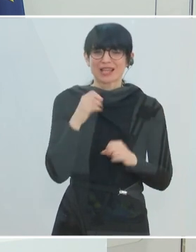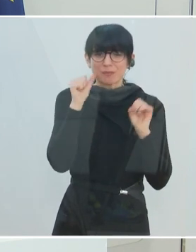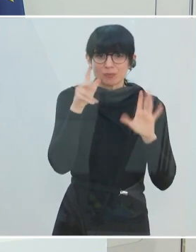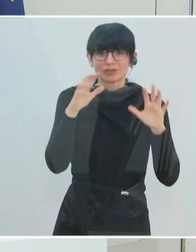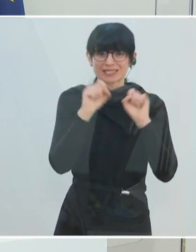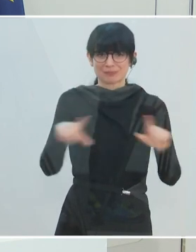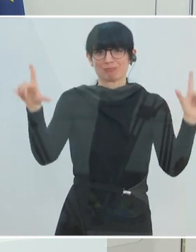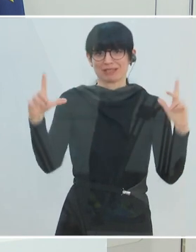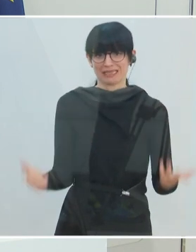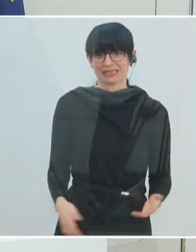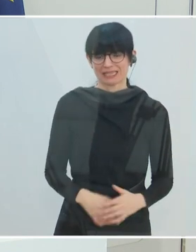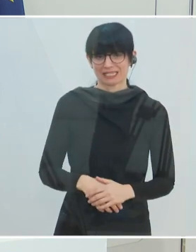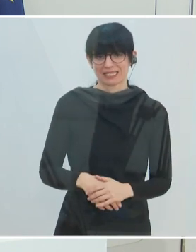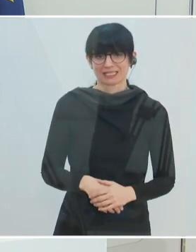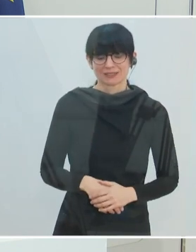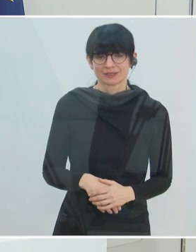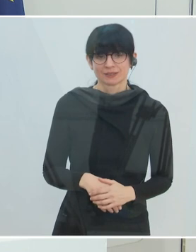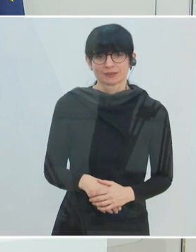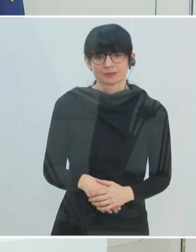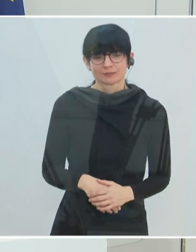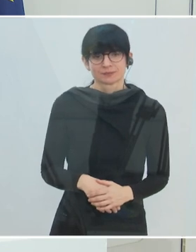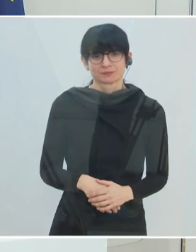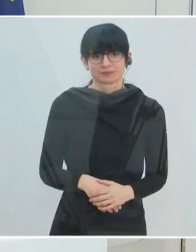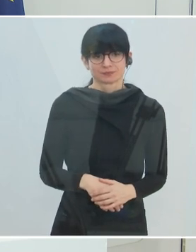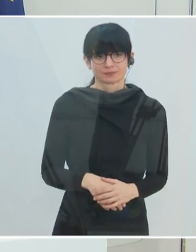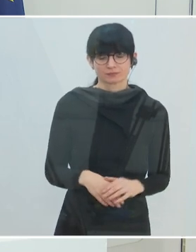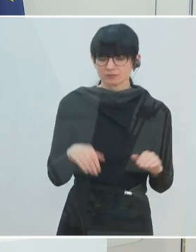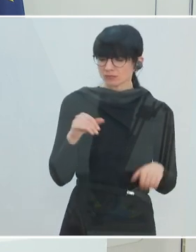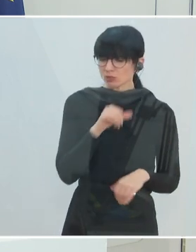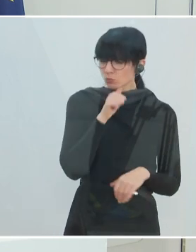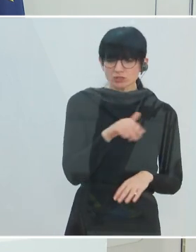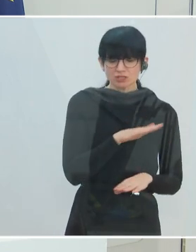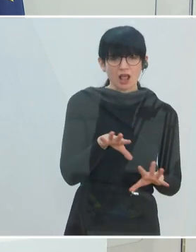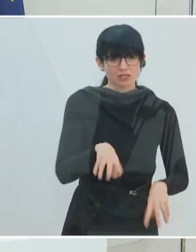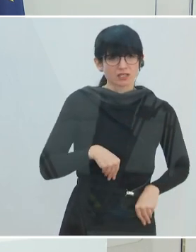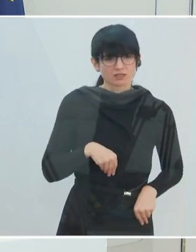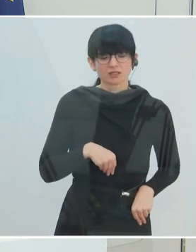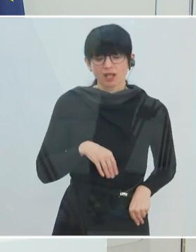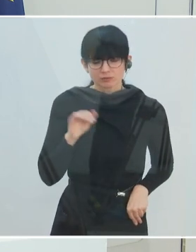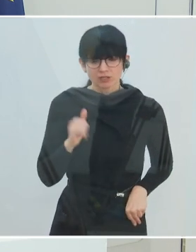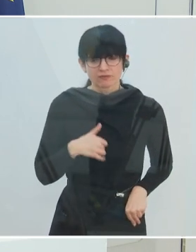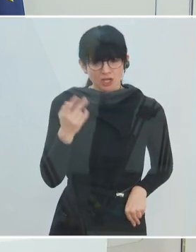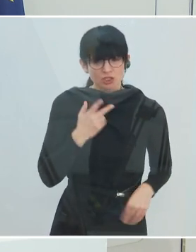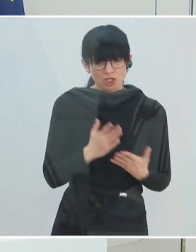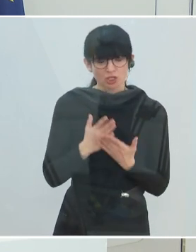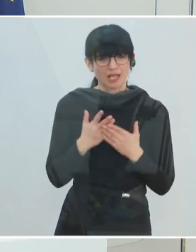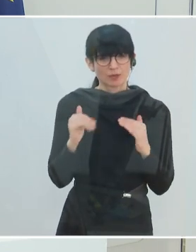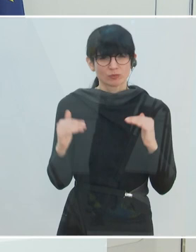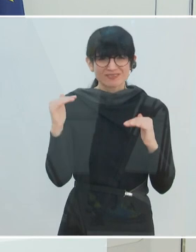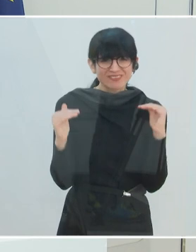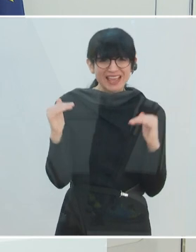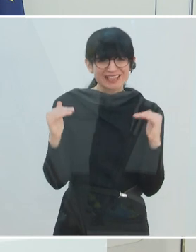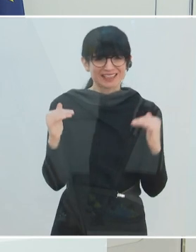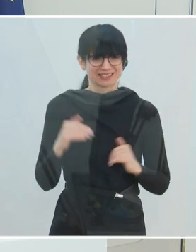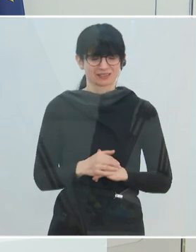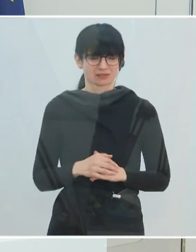auch diese Färbigkeit. Das heißt nicht, dass man mit allen einverstanden ist. Es braucht eine Verhältnismäßigkeit. Und das wird